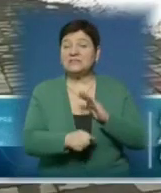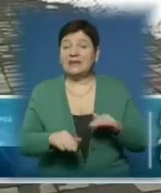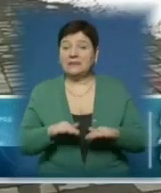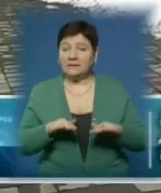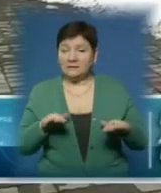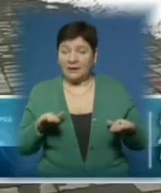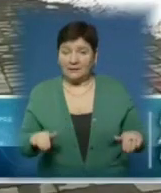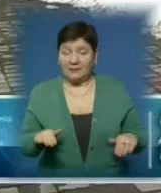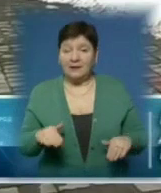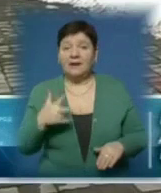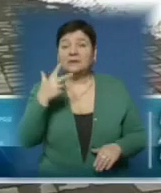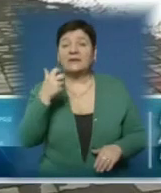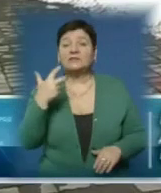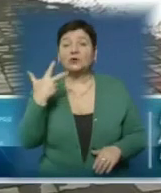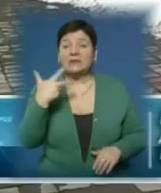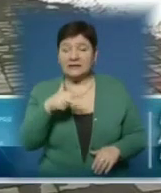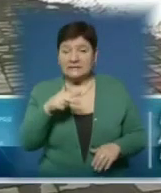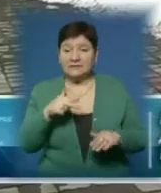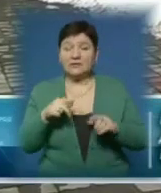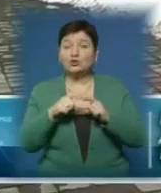розрахована на 330 діточок.